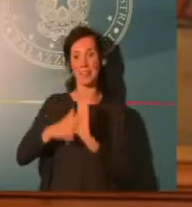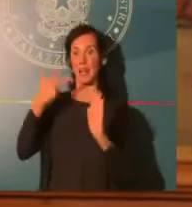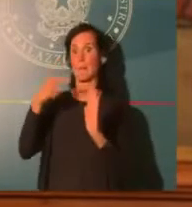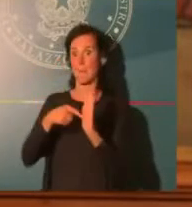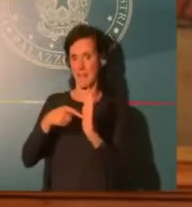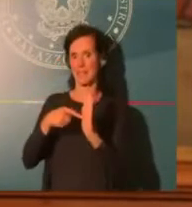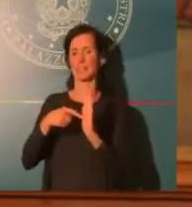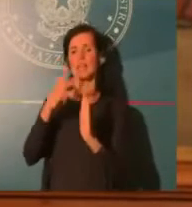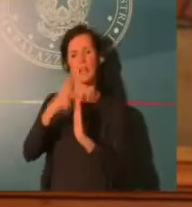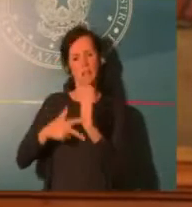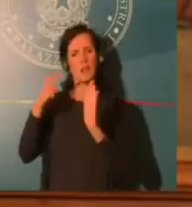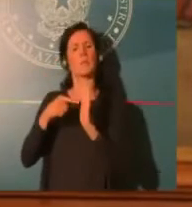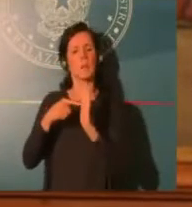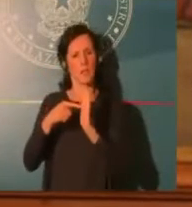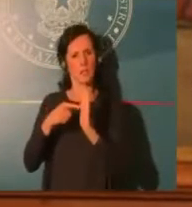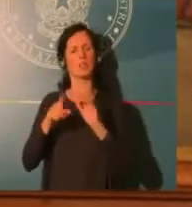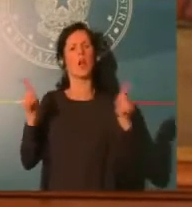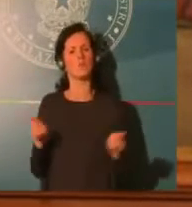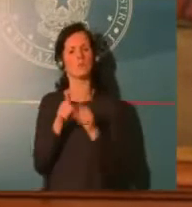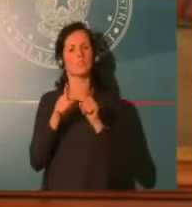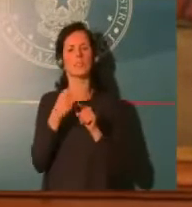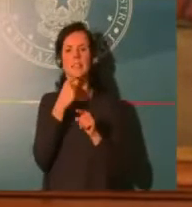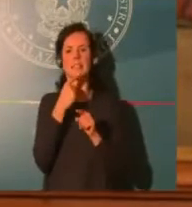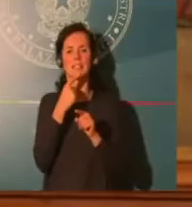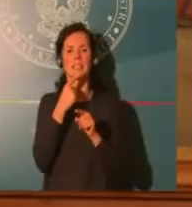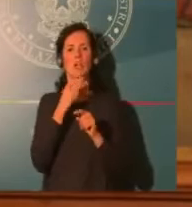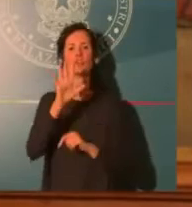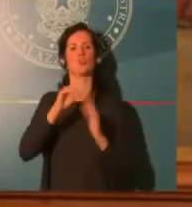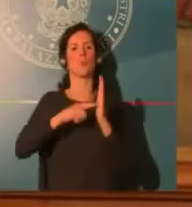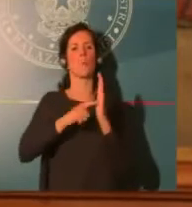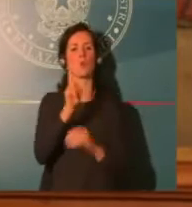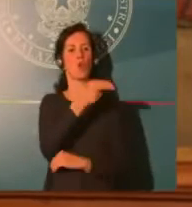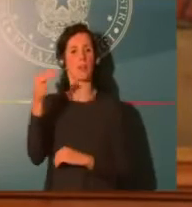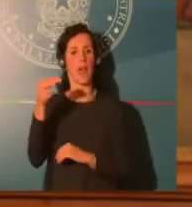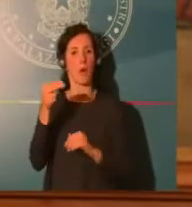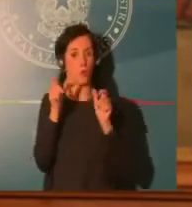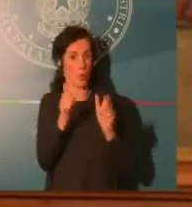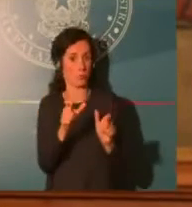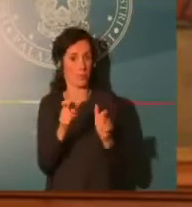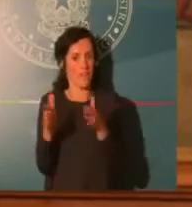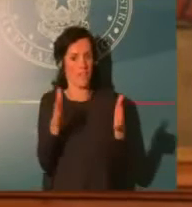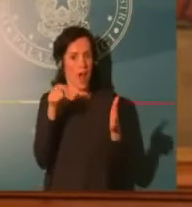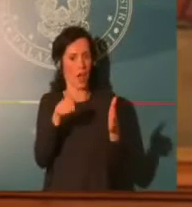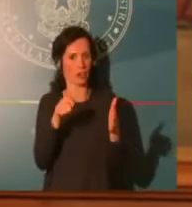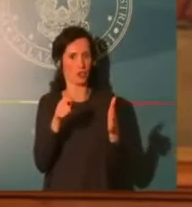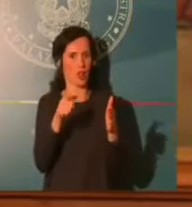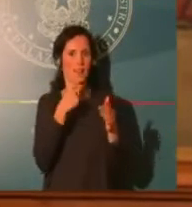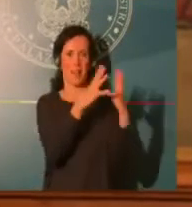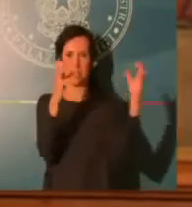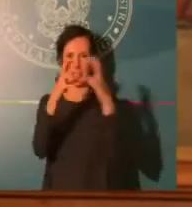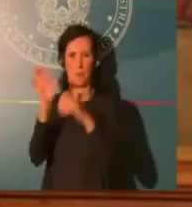abbiamo introdotto l'eliminazione della rata IMU, la sospensione dei contributi previdenziali, poi ci sono